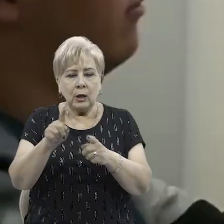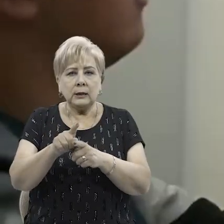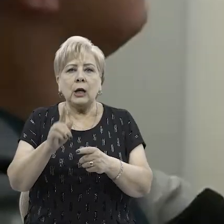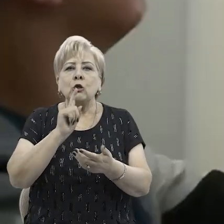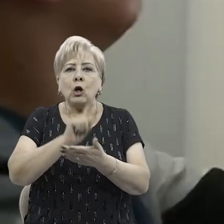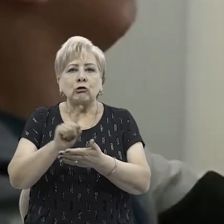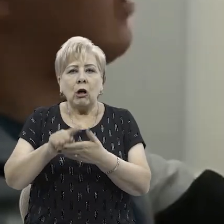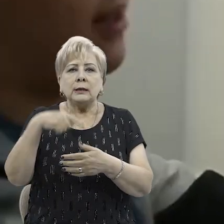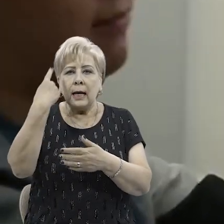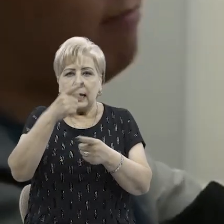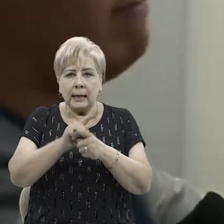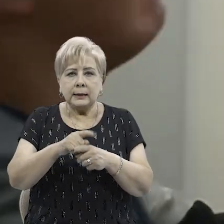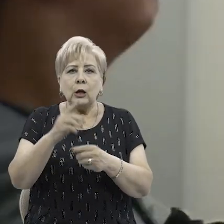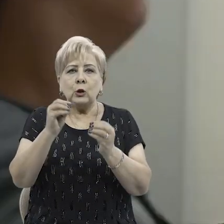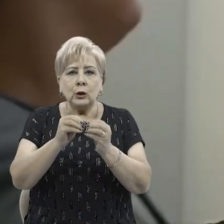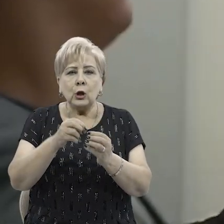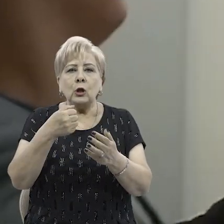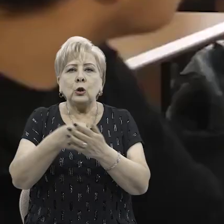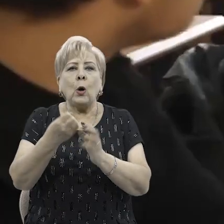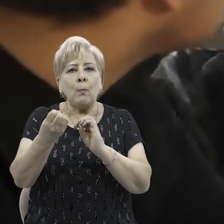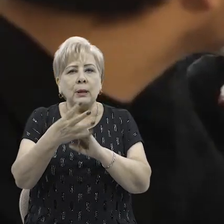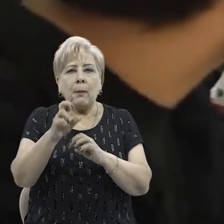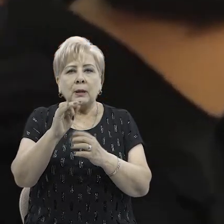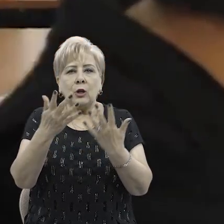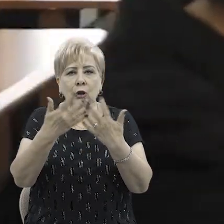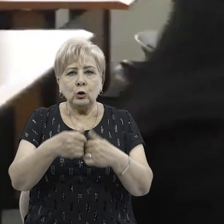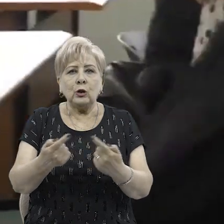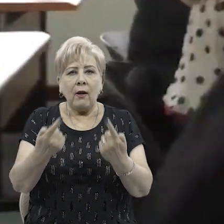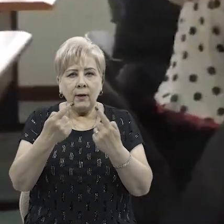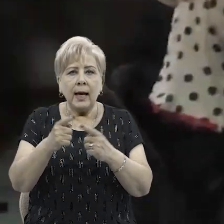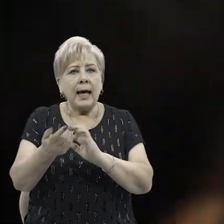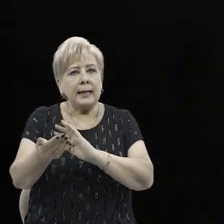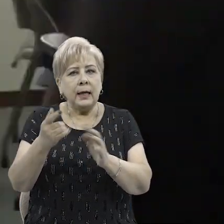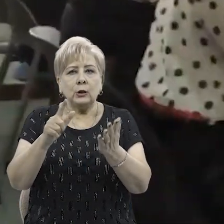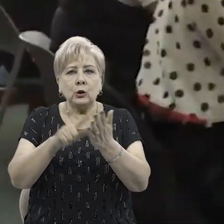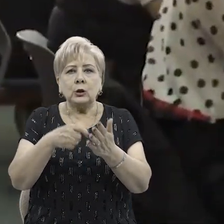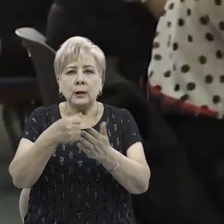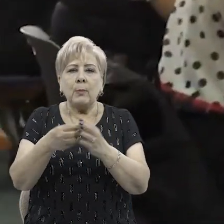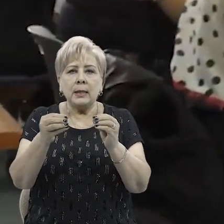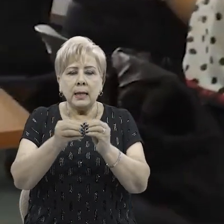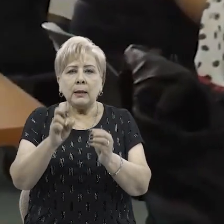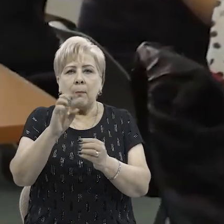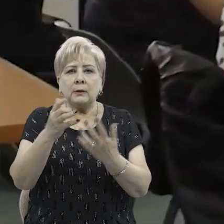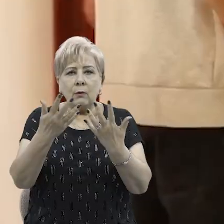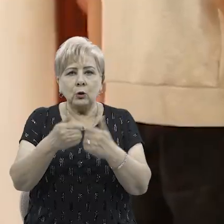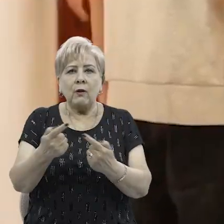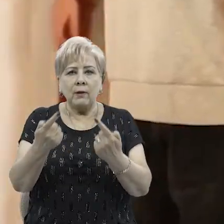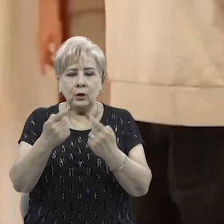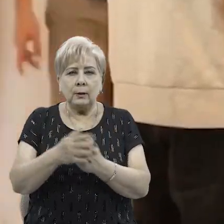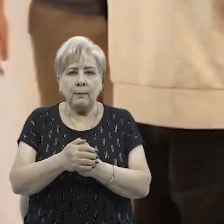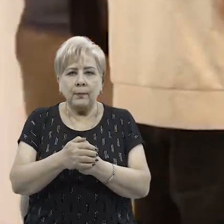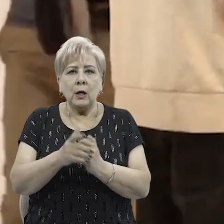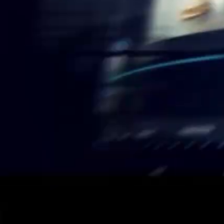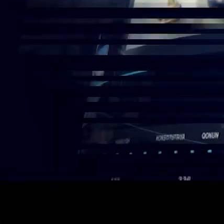И на должностных лиц в размере от 10 до 15 базовой расчетной величины, ранее от 7 до 10 базовой расчетной величины.